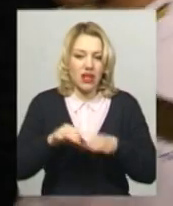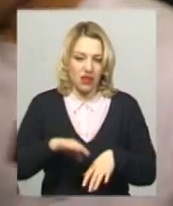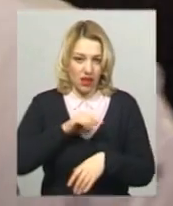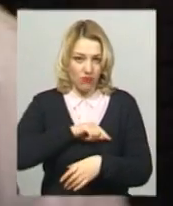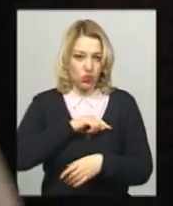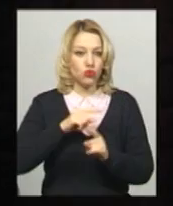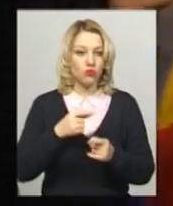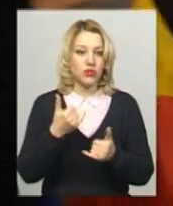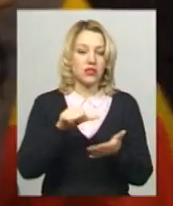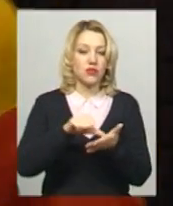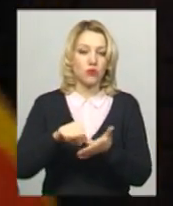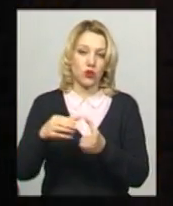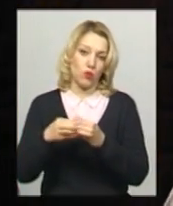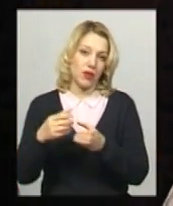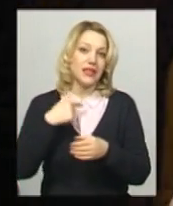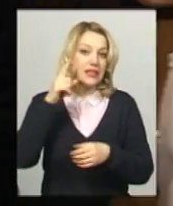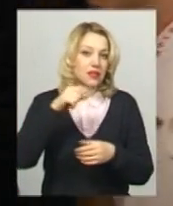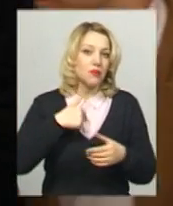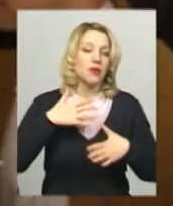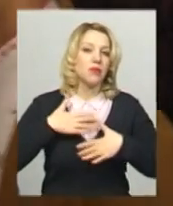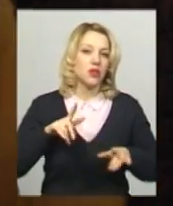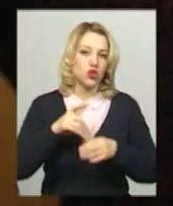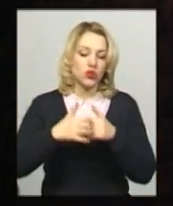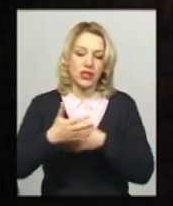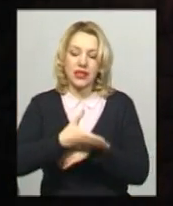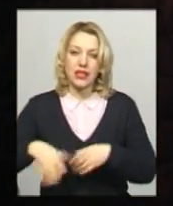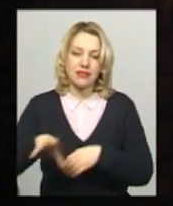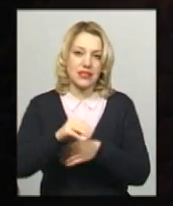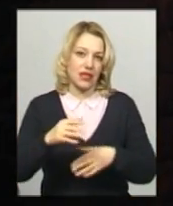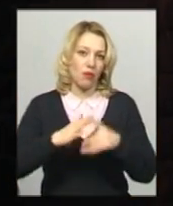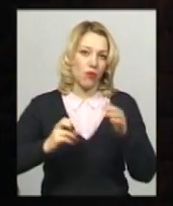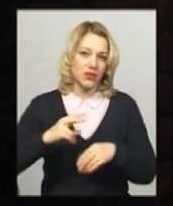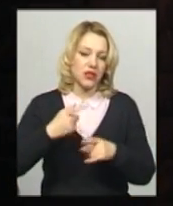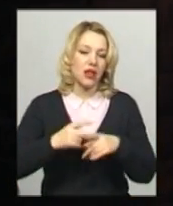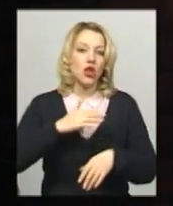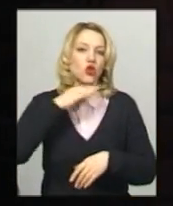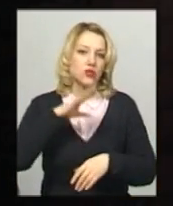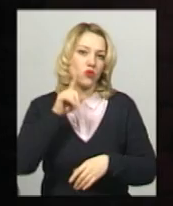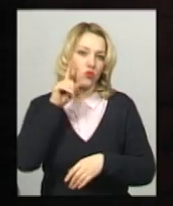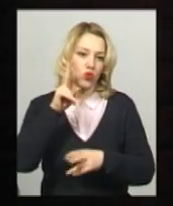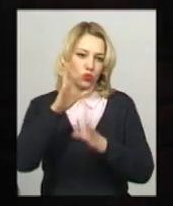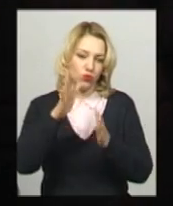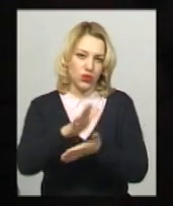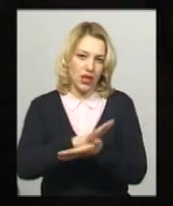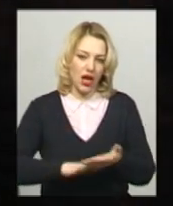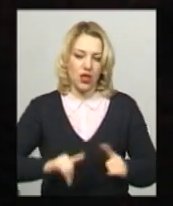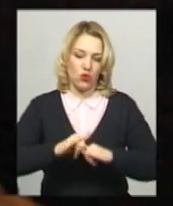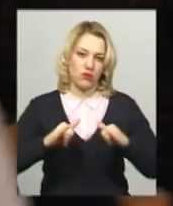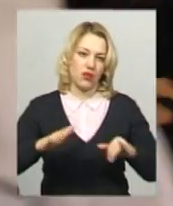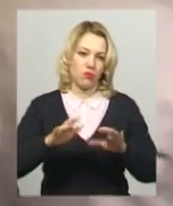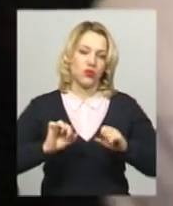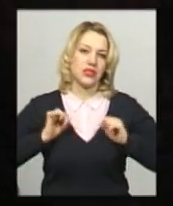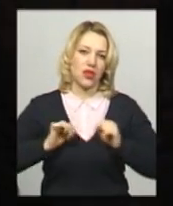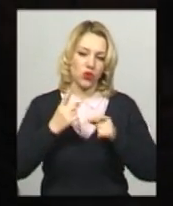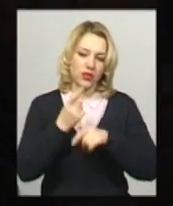Зараз виступають команди і знаєте, мені дуже приємно, що серед них всіх професіоналів достатньо молоді, які будуть далі розвиватись і старатись бути